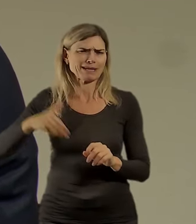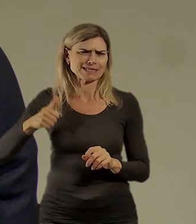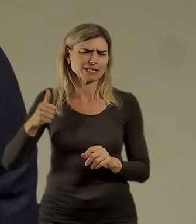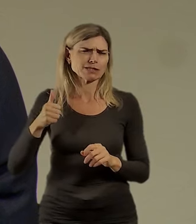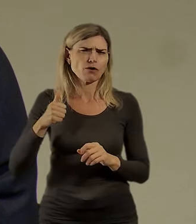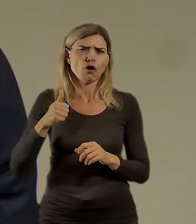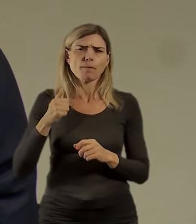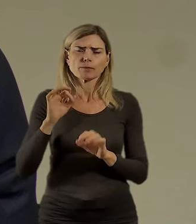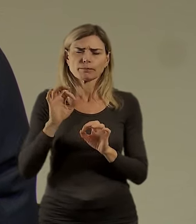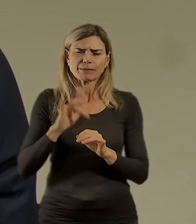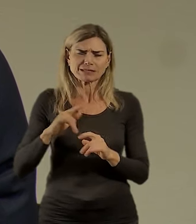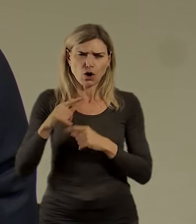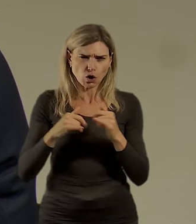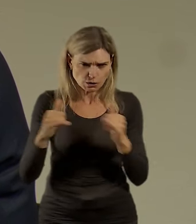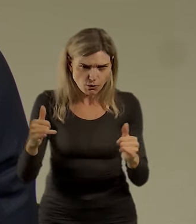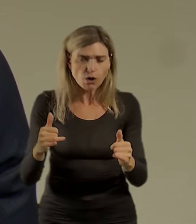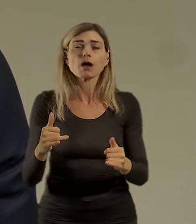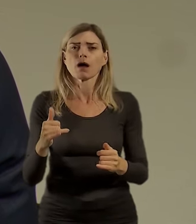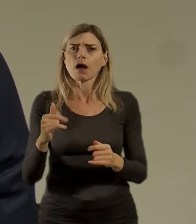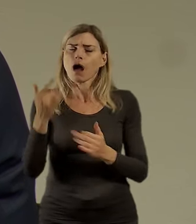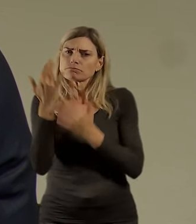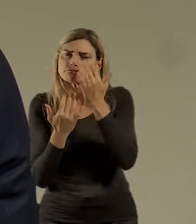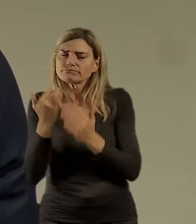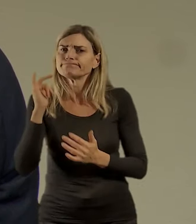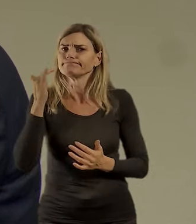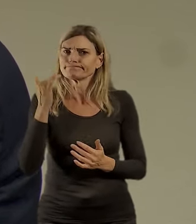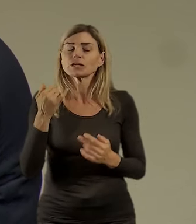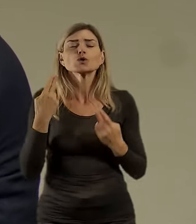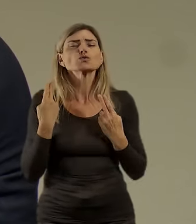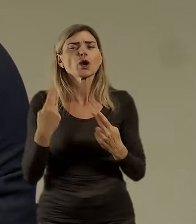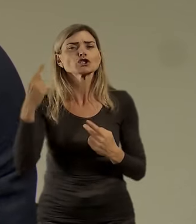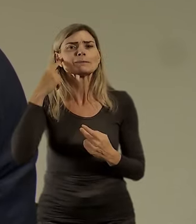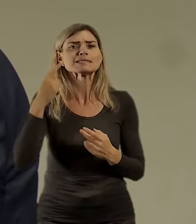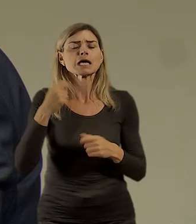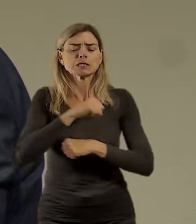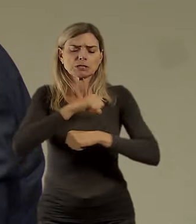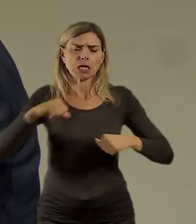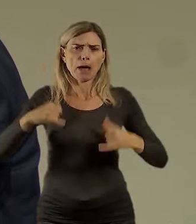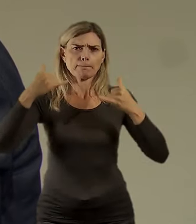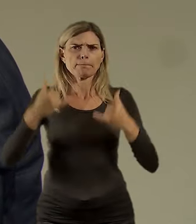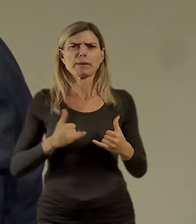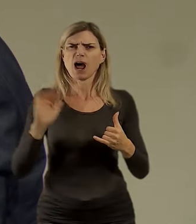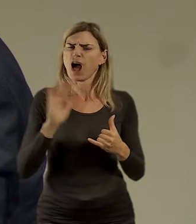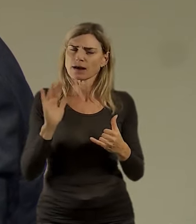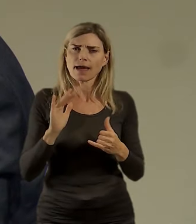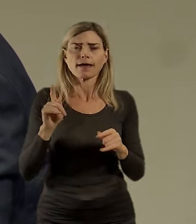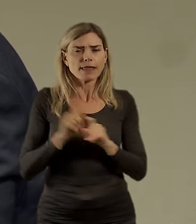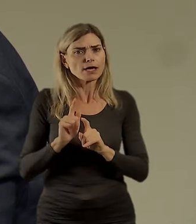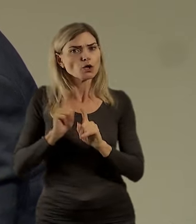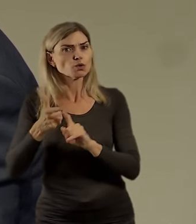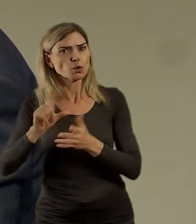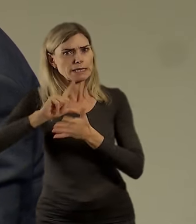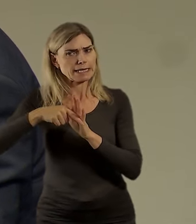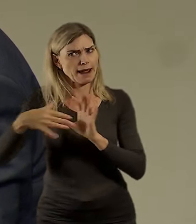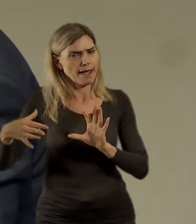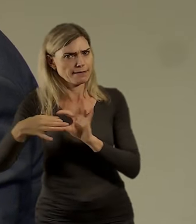dát. A myslím, že to téma toho regionu a vnímání vlastně té Prahy, takhle, to teď